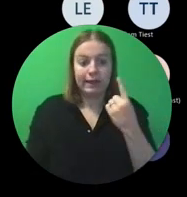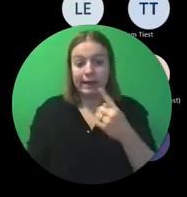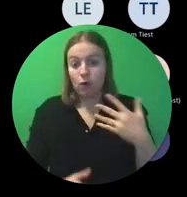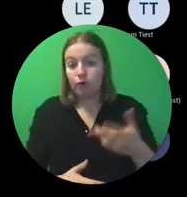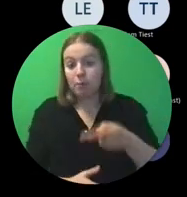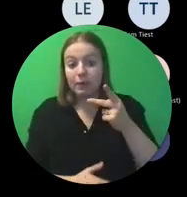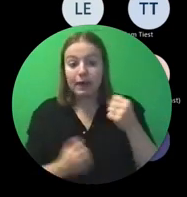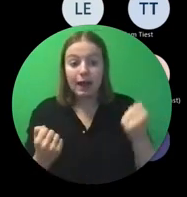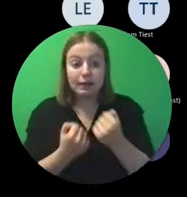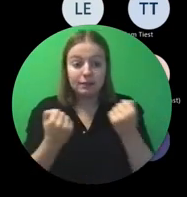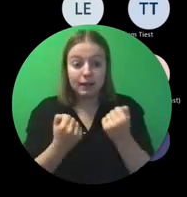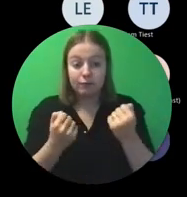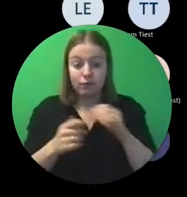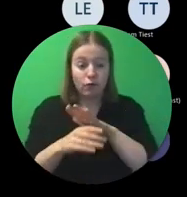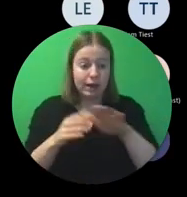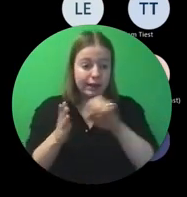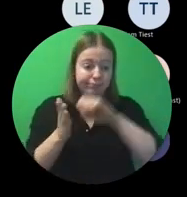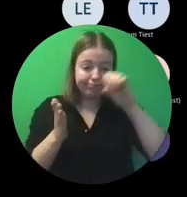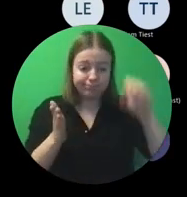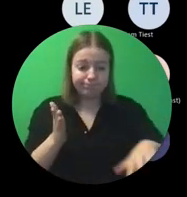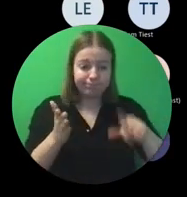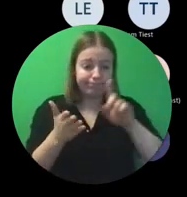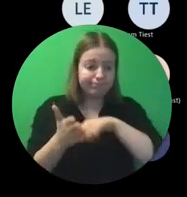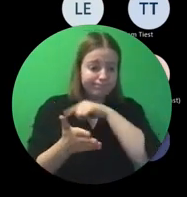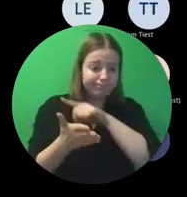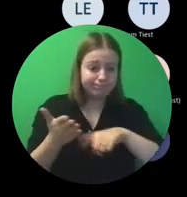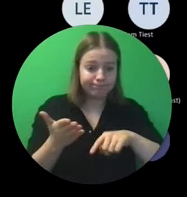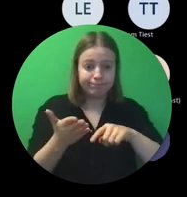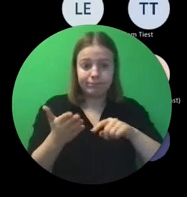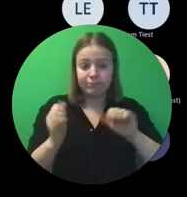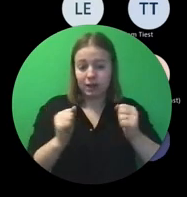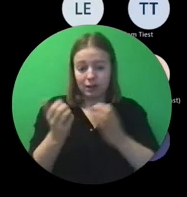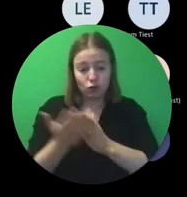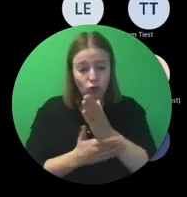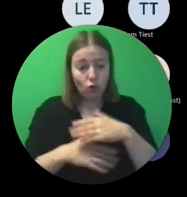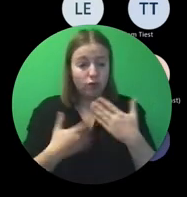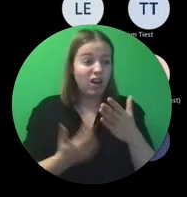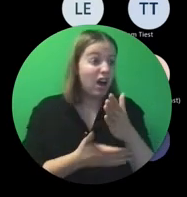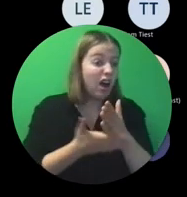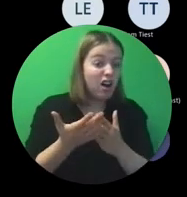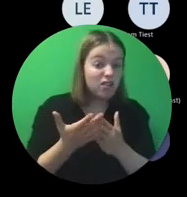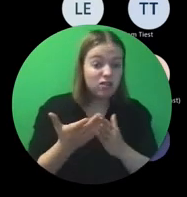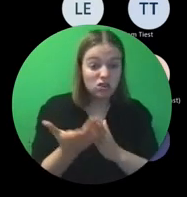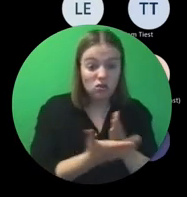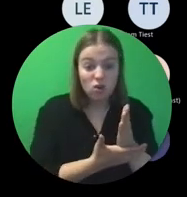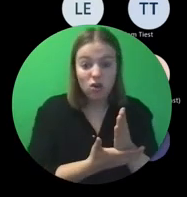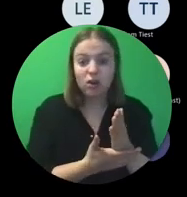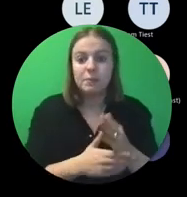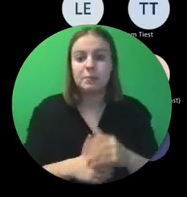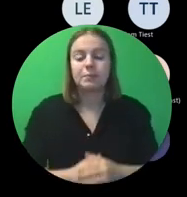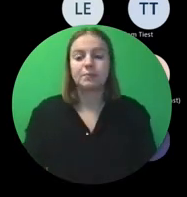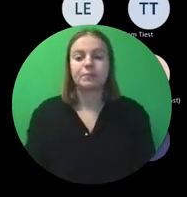activiteiten volledig van de baan zijn. Totaal niet of maar half gerealiseerd kunnen worden.